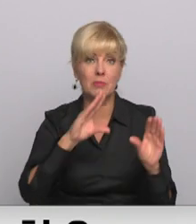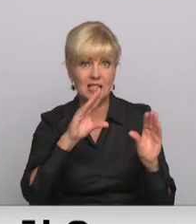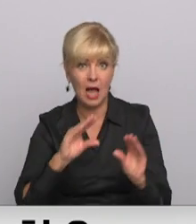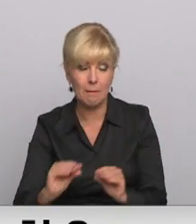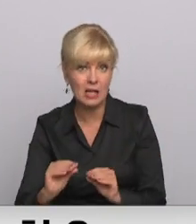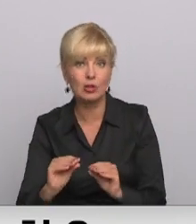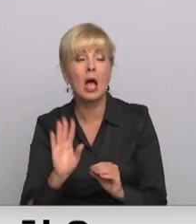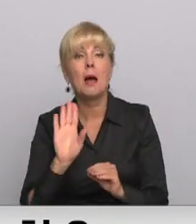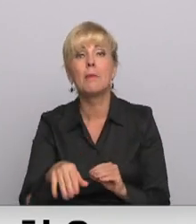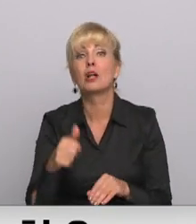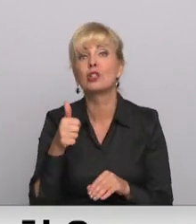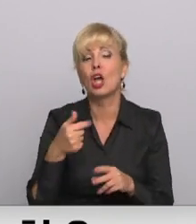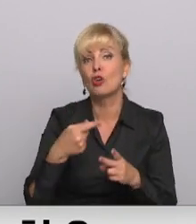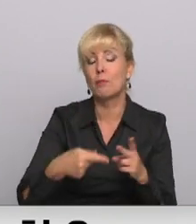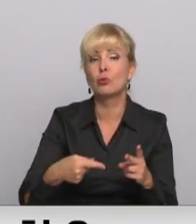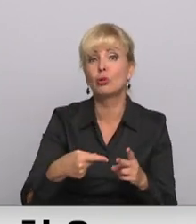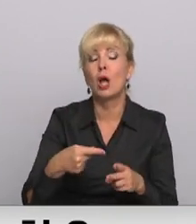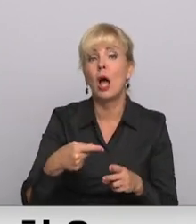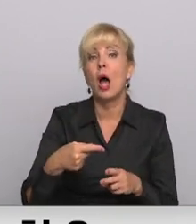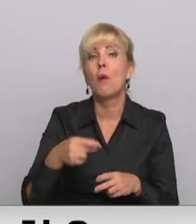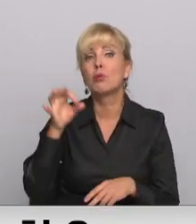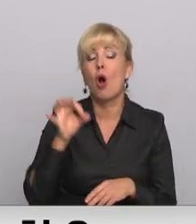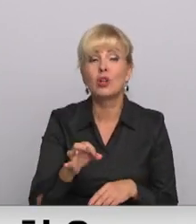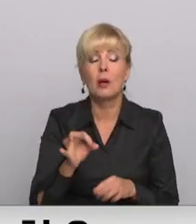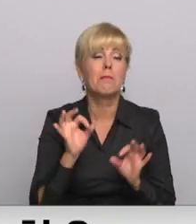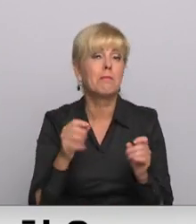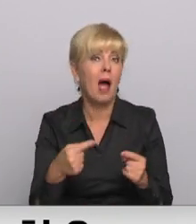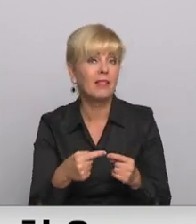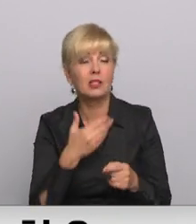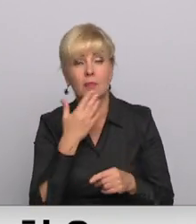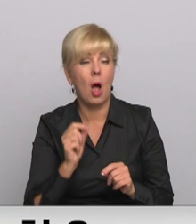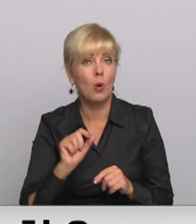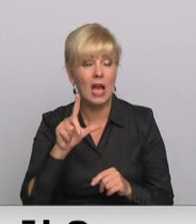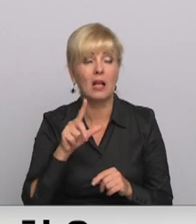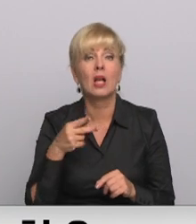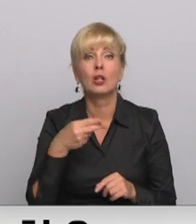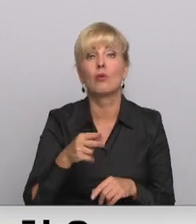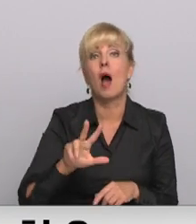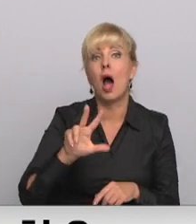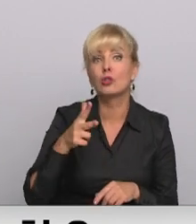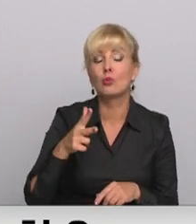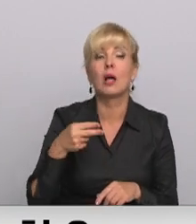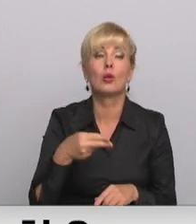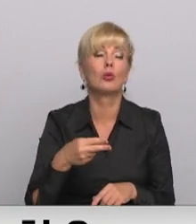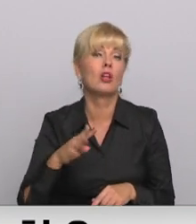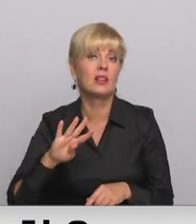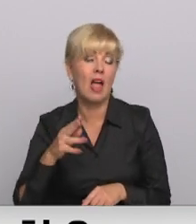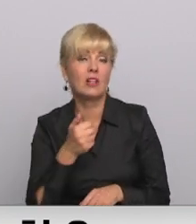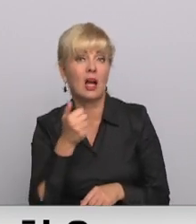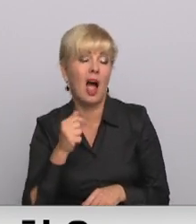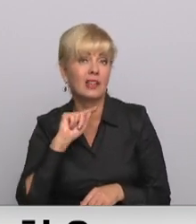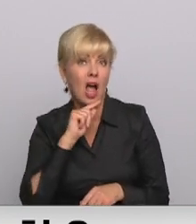varētu būt tikai par 6,5%, kas patiesībā nav nemaz tik liels. 2008.–2009. gada